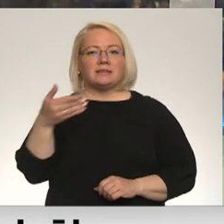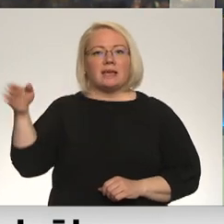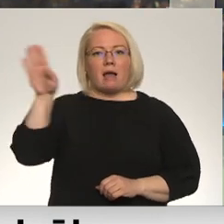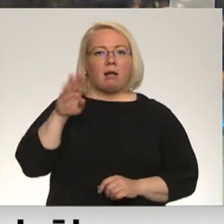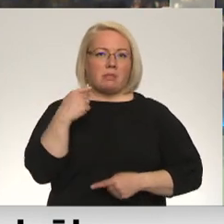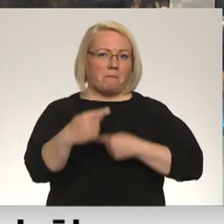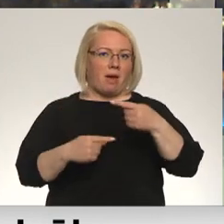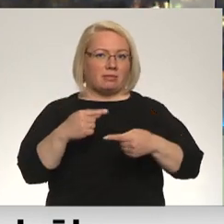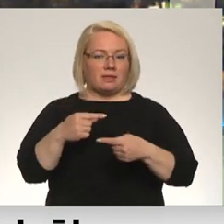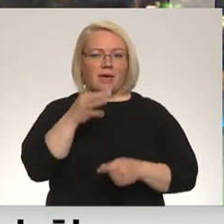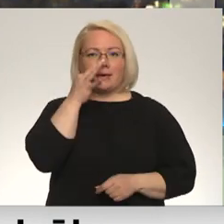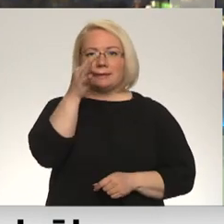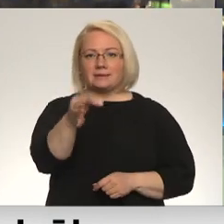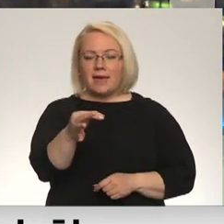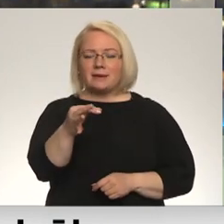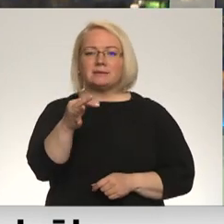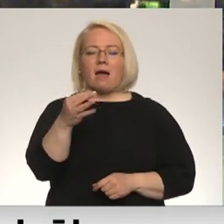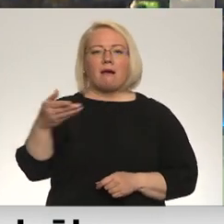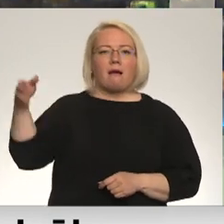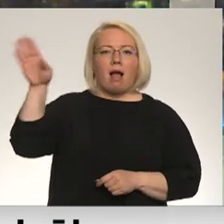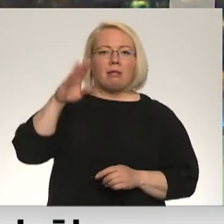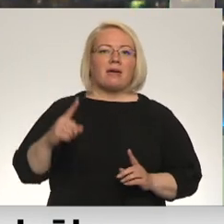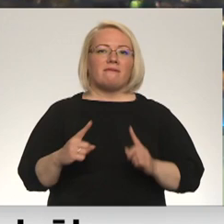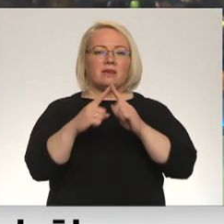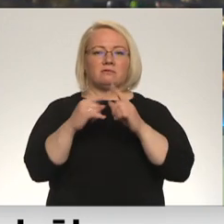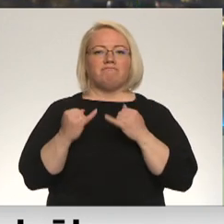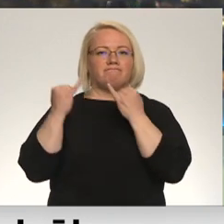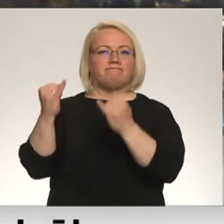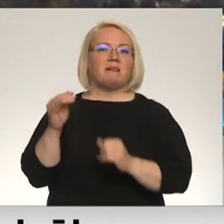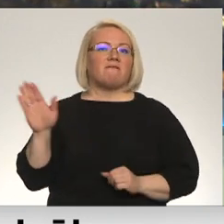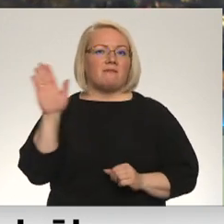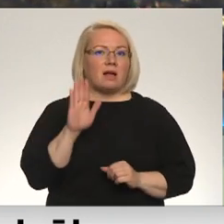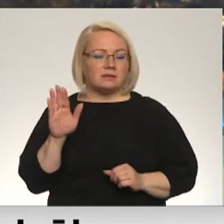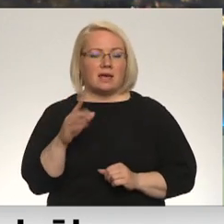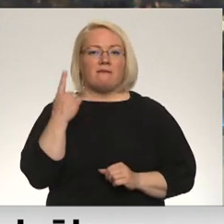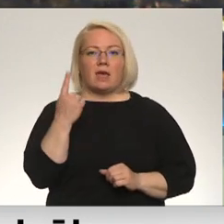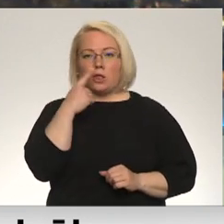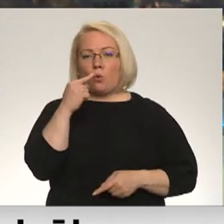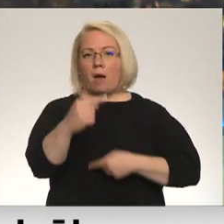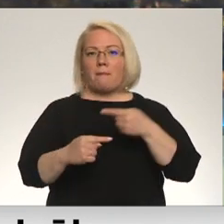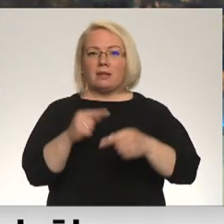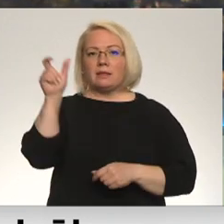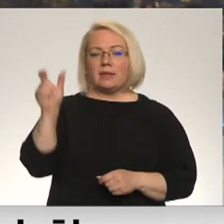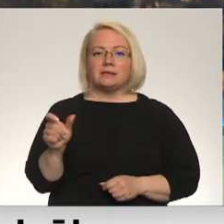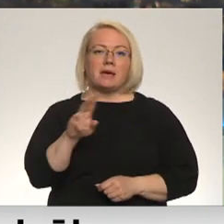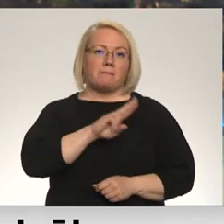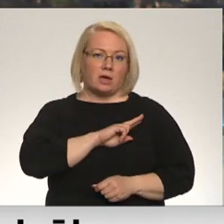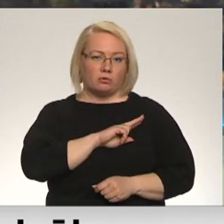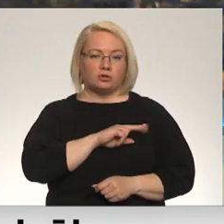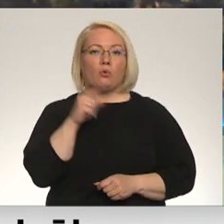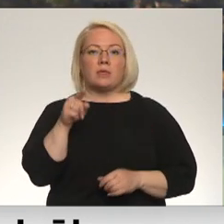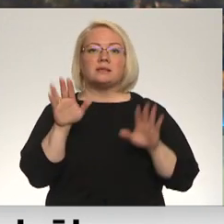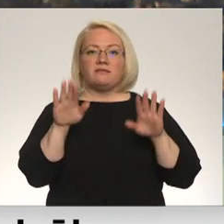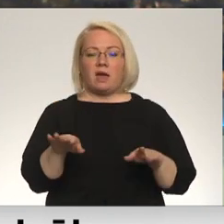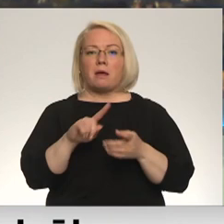mantinieki ir izteikuši vēlmi Kalna virsotni atdāvināt valstī. Viena no mantinence ir devusies mūžībā, un tas iespējams var